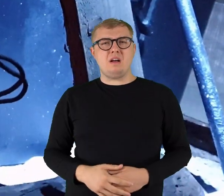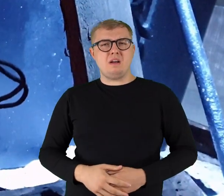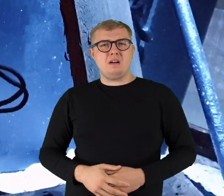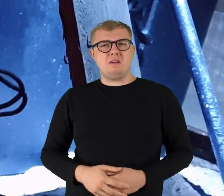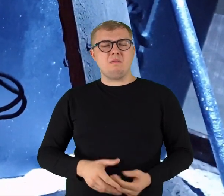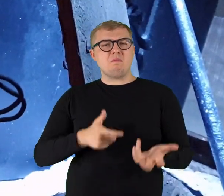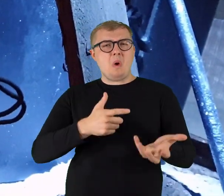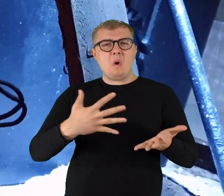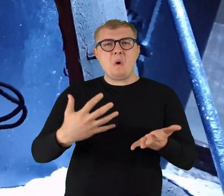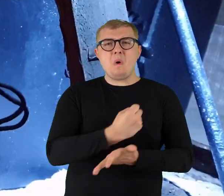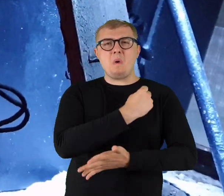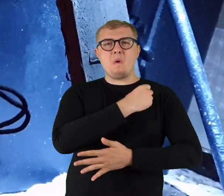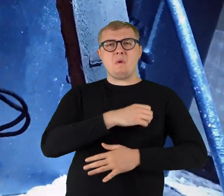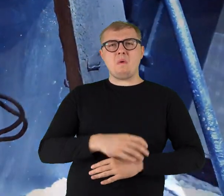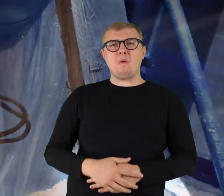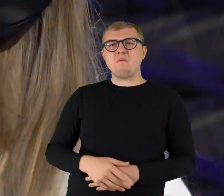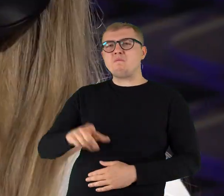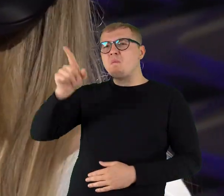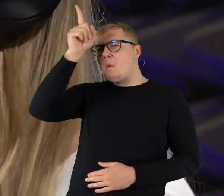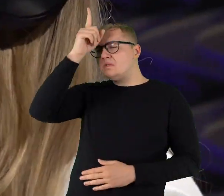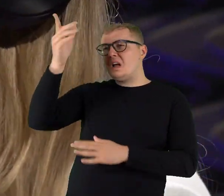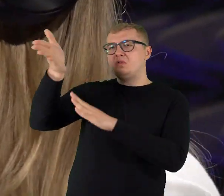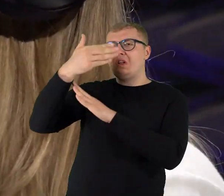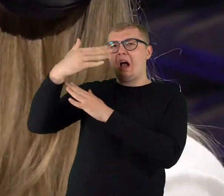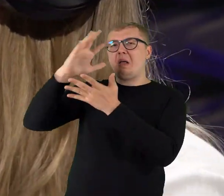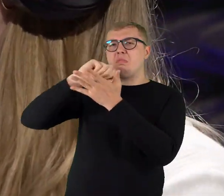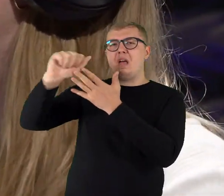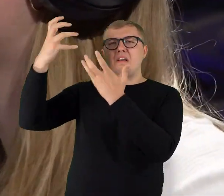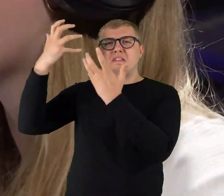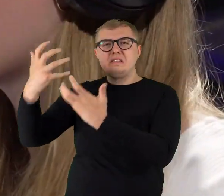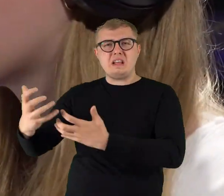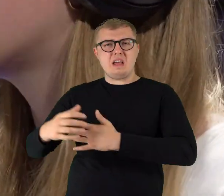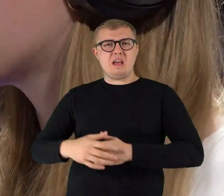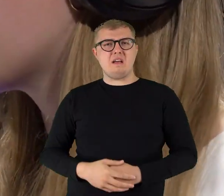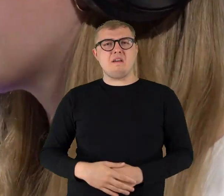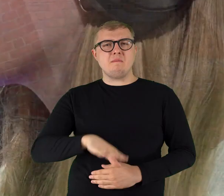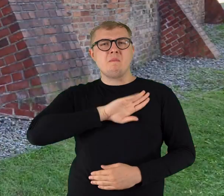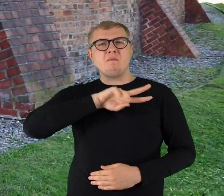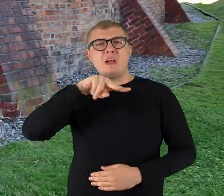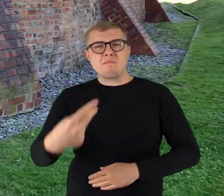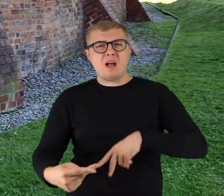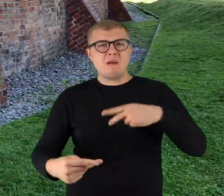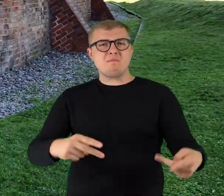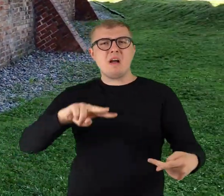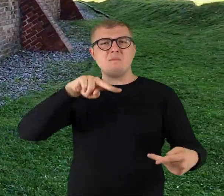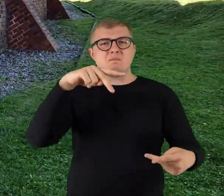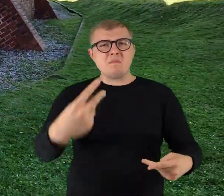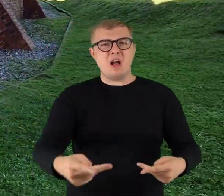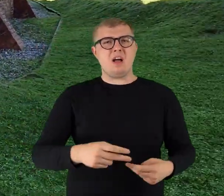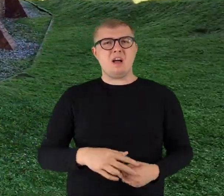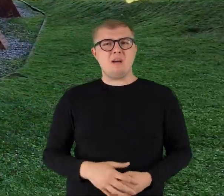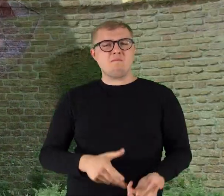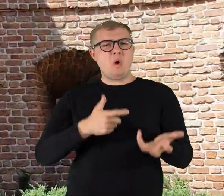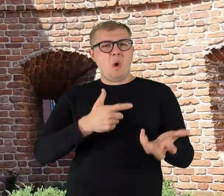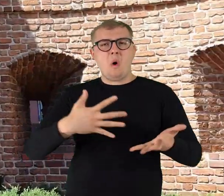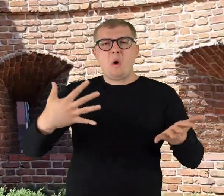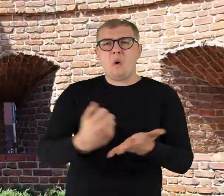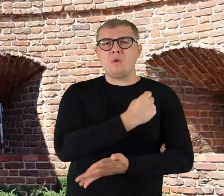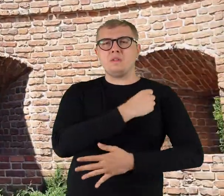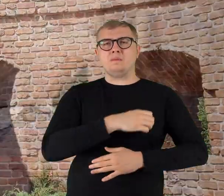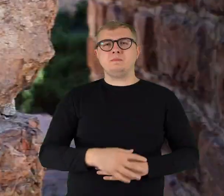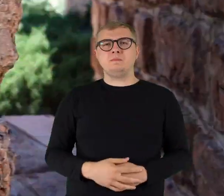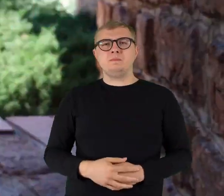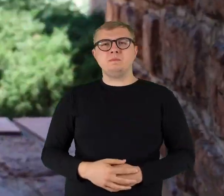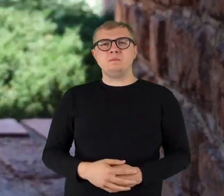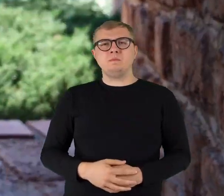za broń Prusak ścierać chce sztandary Padają ofiary Hej za broń